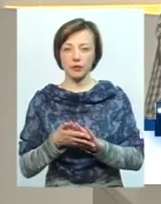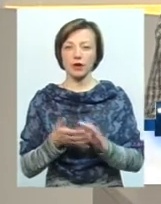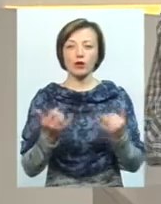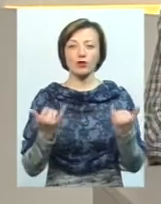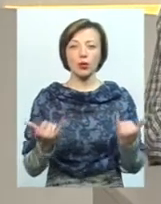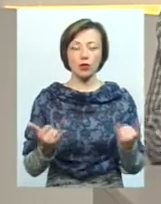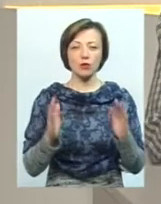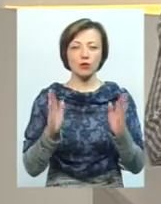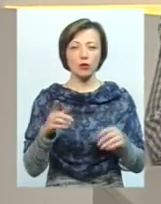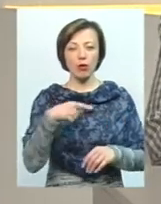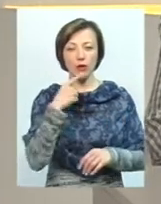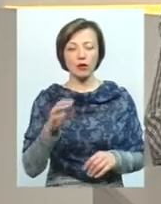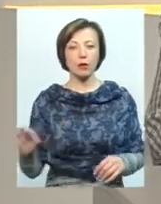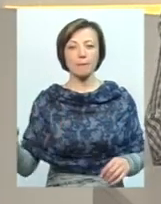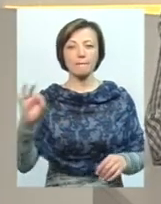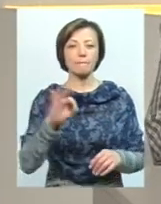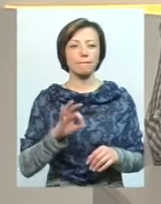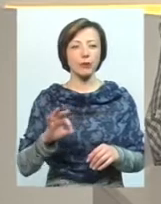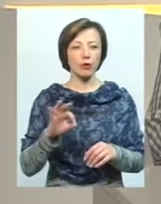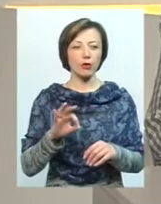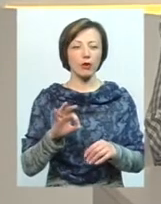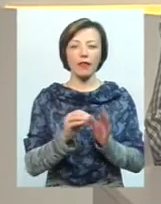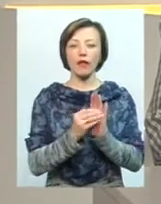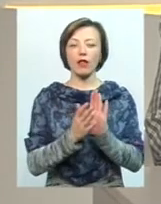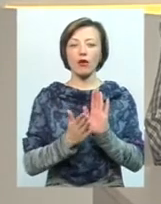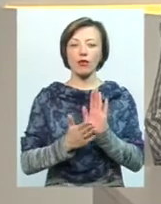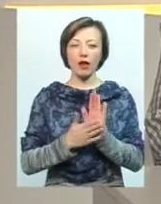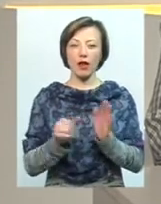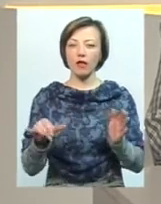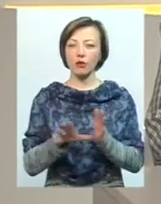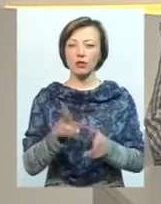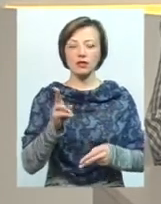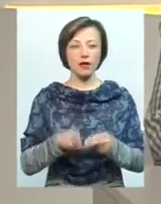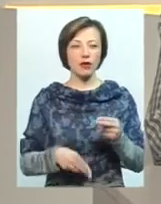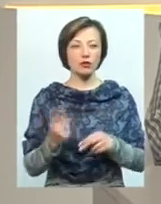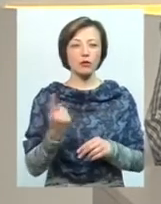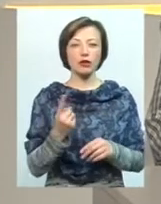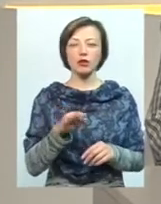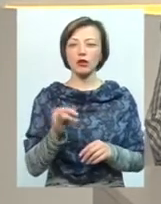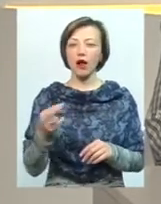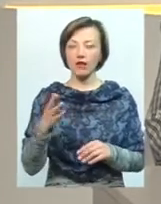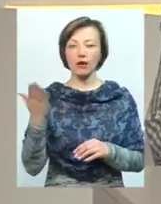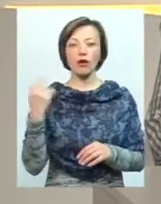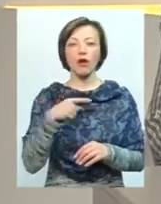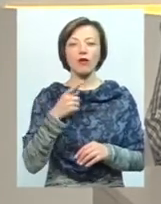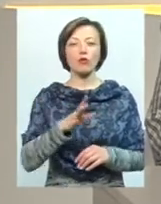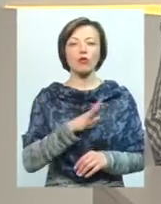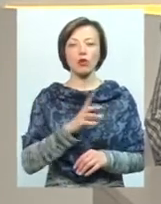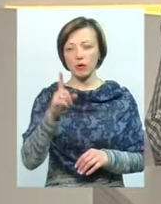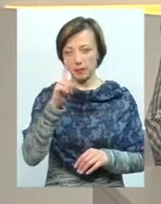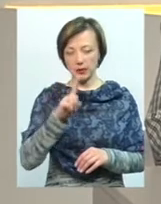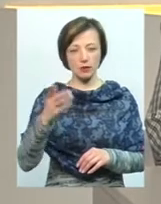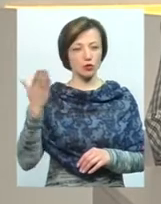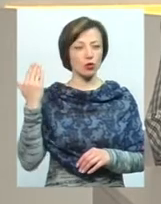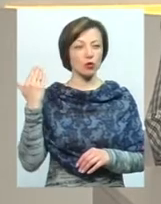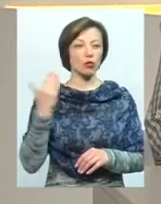Сьогодні ми будемо говорити про електронне декларування, яке завершилось 1 травня. Про нього ми вже говорили майже місяць